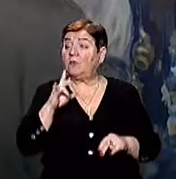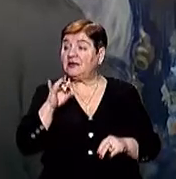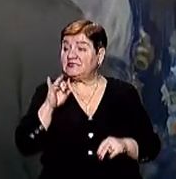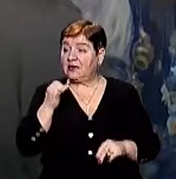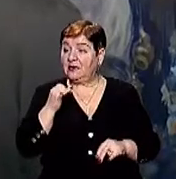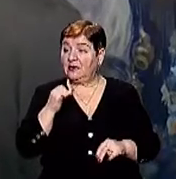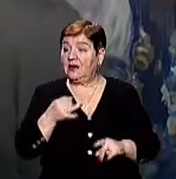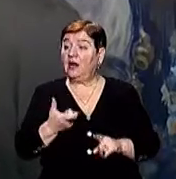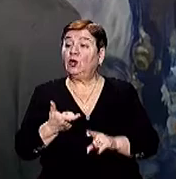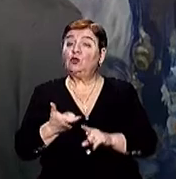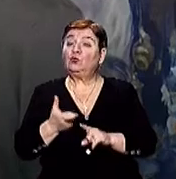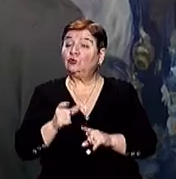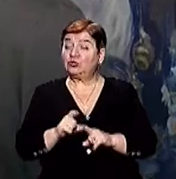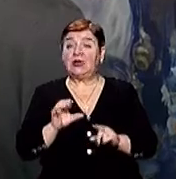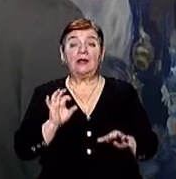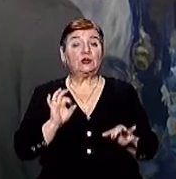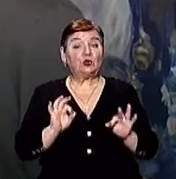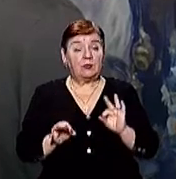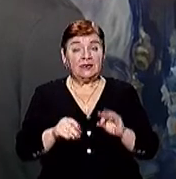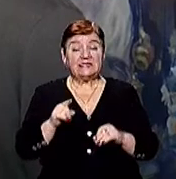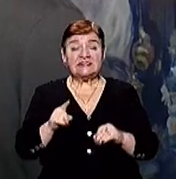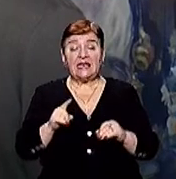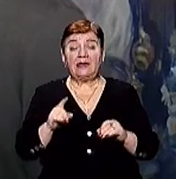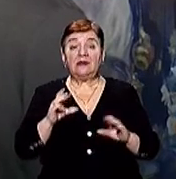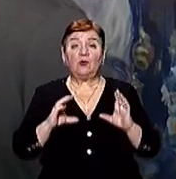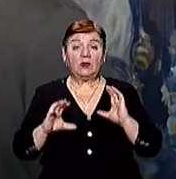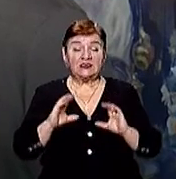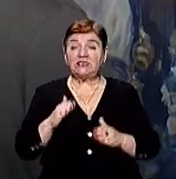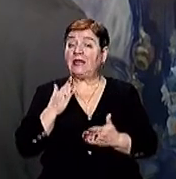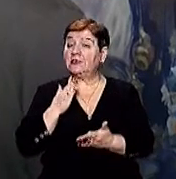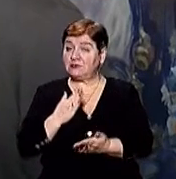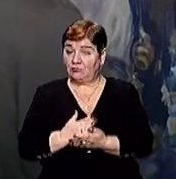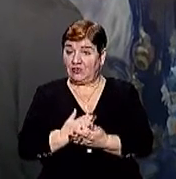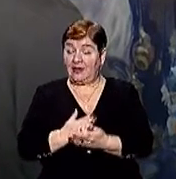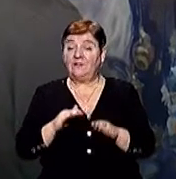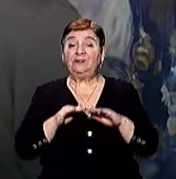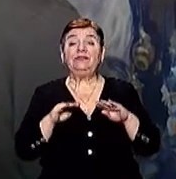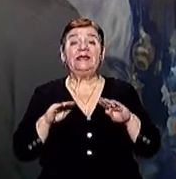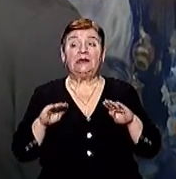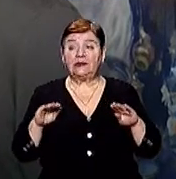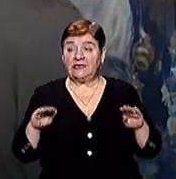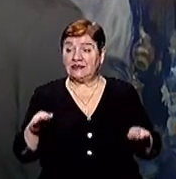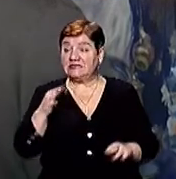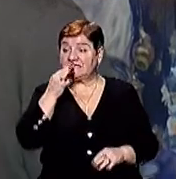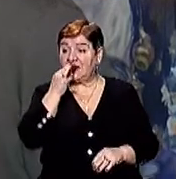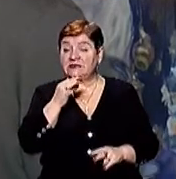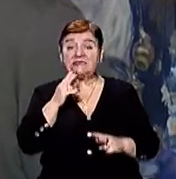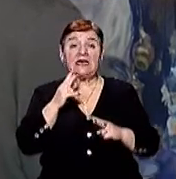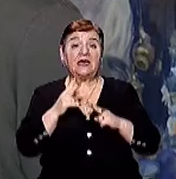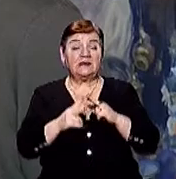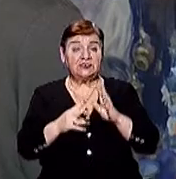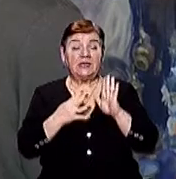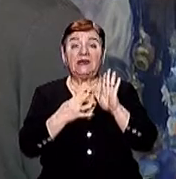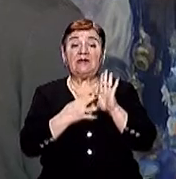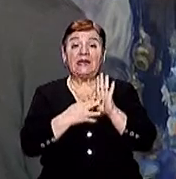Дуже добре, що цей заклад існує Тому що діти, скажімо так, закінчувавши